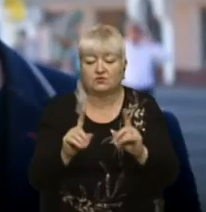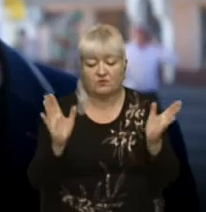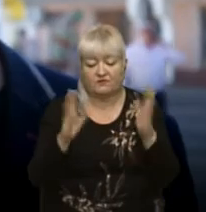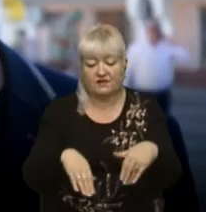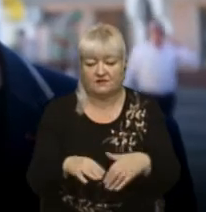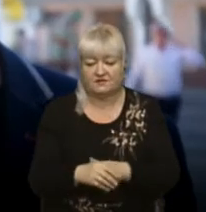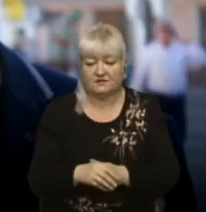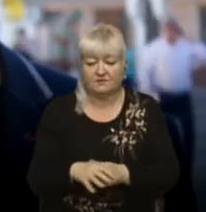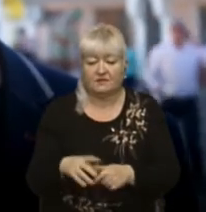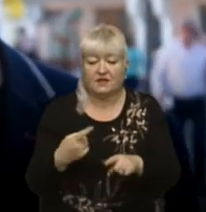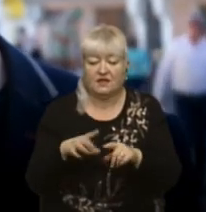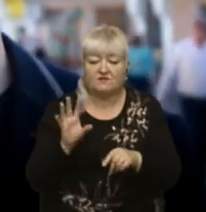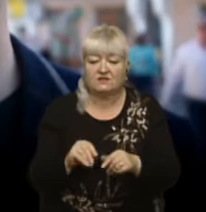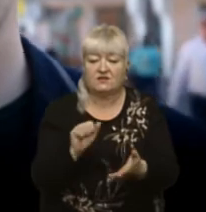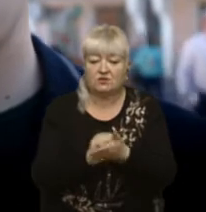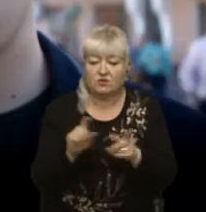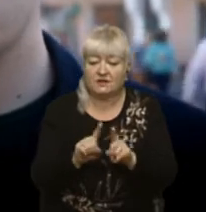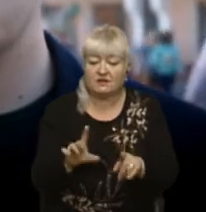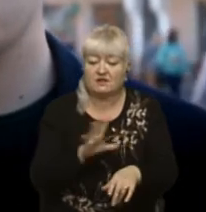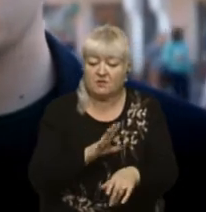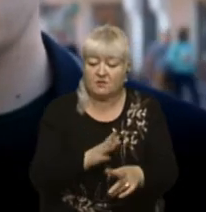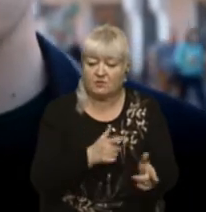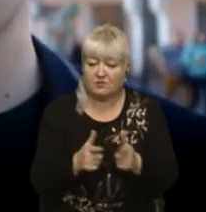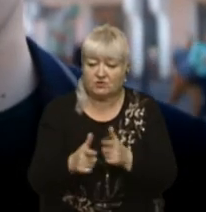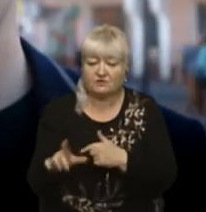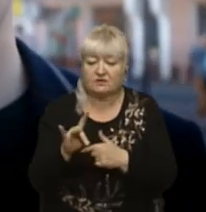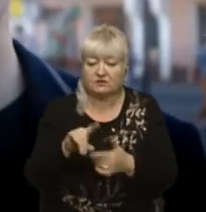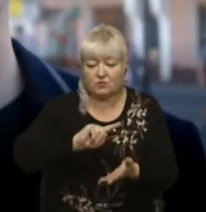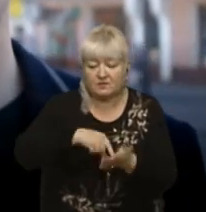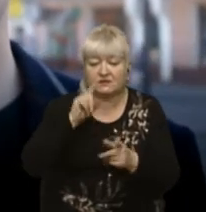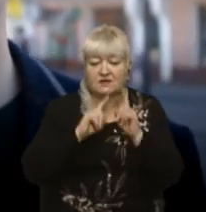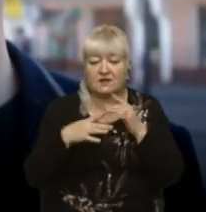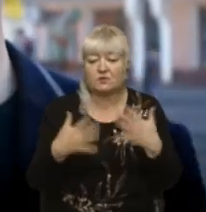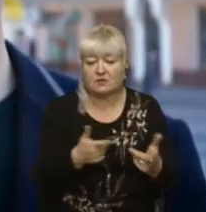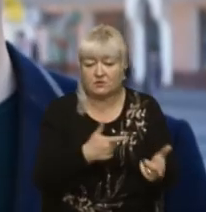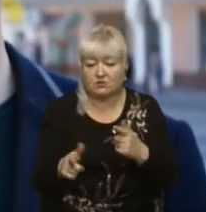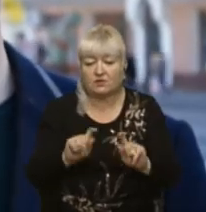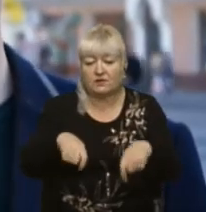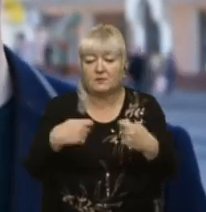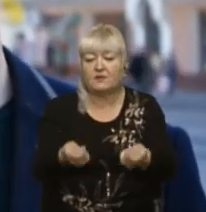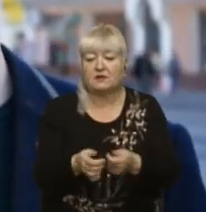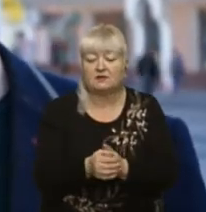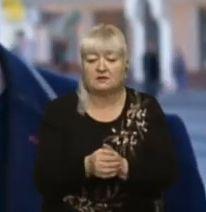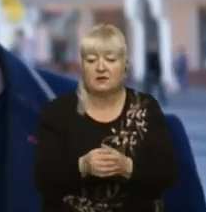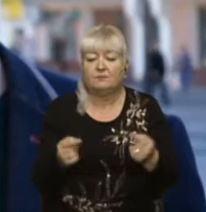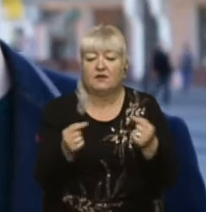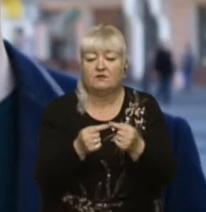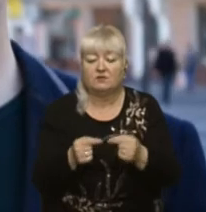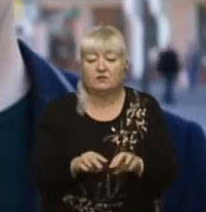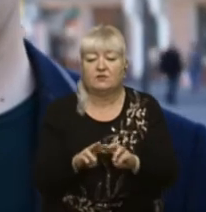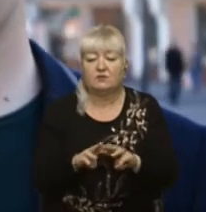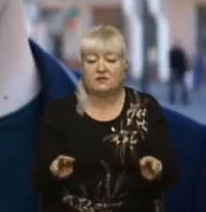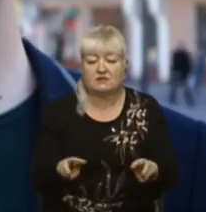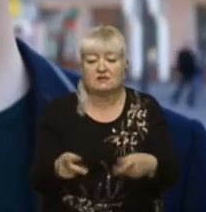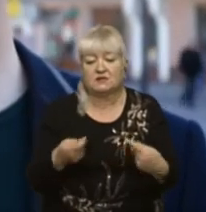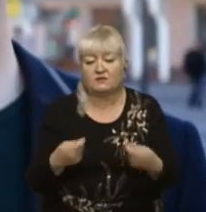документи, які треба було підготувати в Дрогобицькій міській раді, вони підготовлені і передані відповідні міністерства